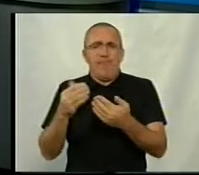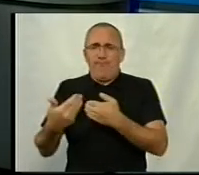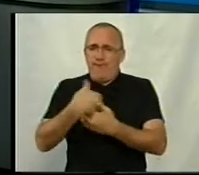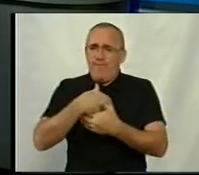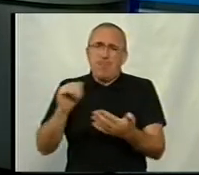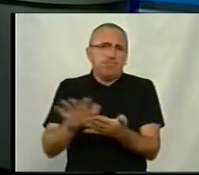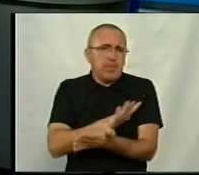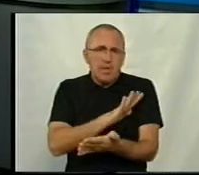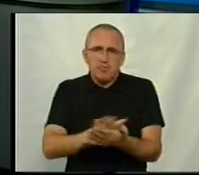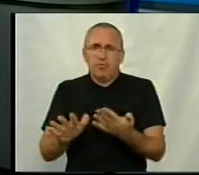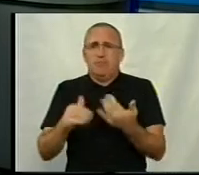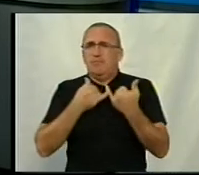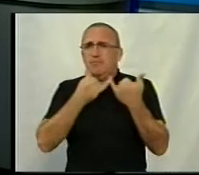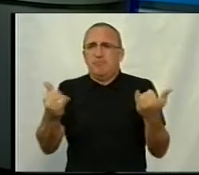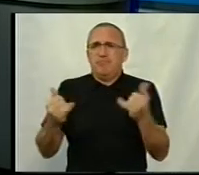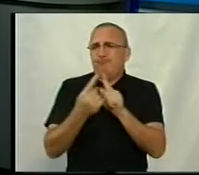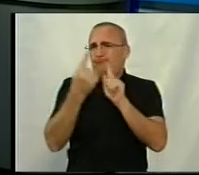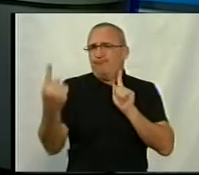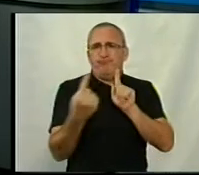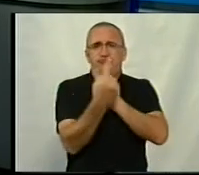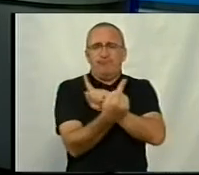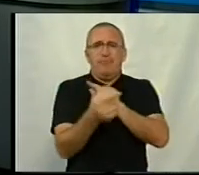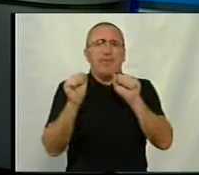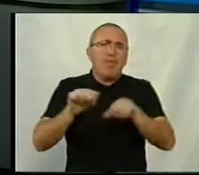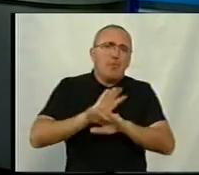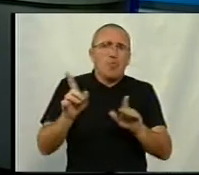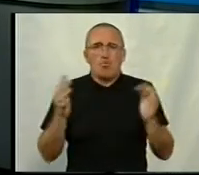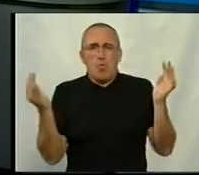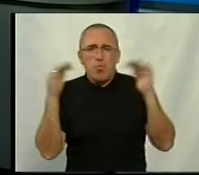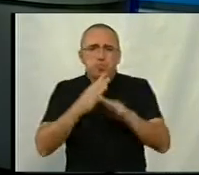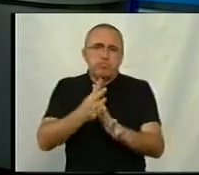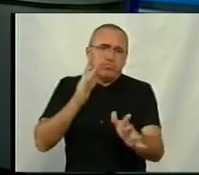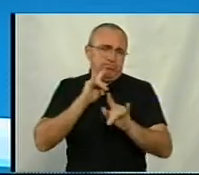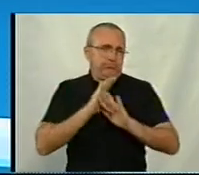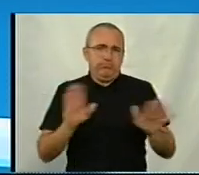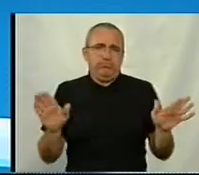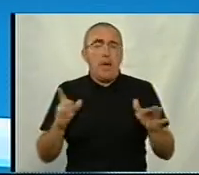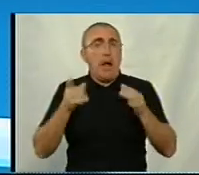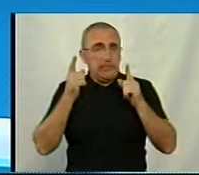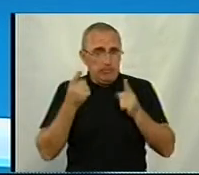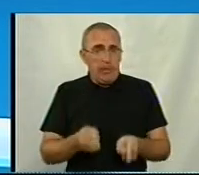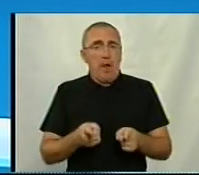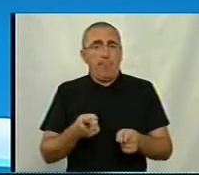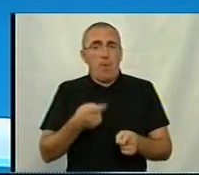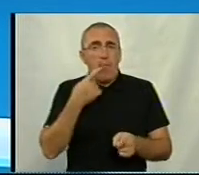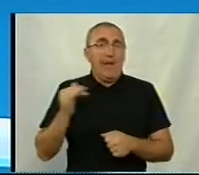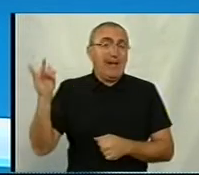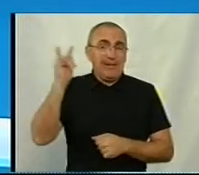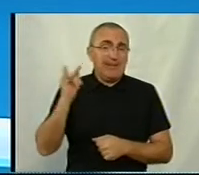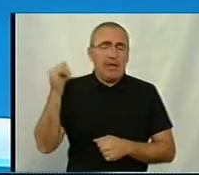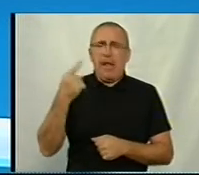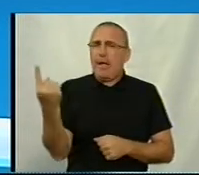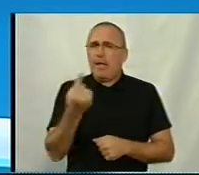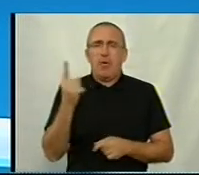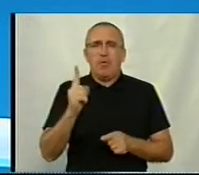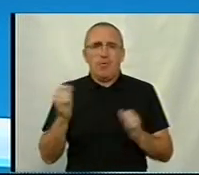Все буде зроблено безконтактно з унеможливленням якихсь скупчень людей. Якщо справді поговорити про історію, то там єдине